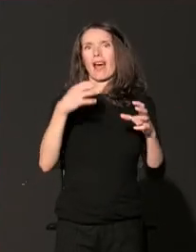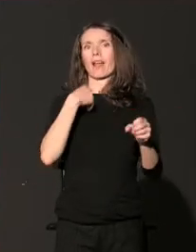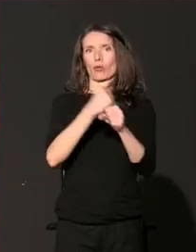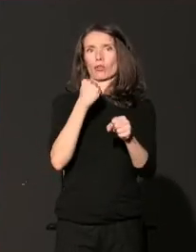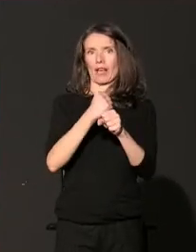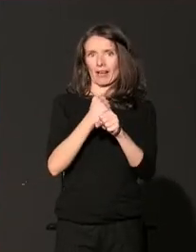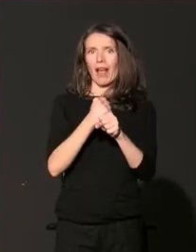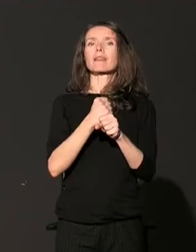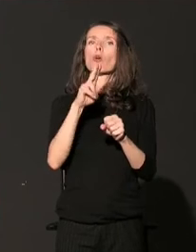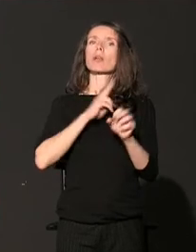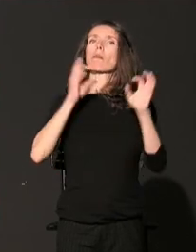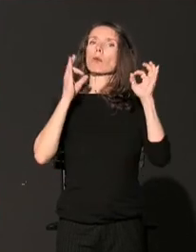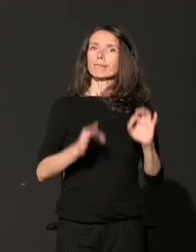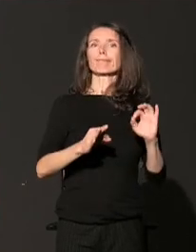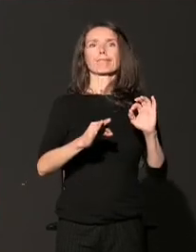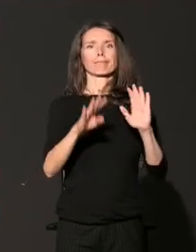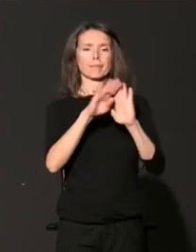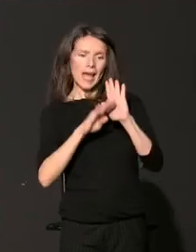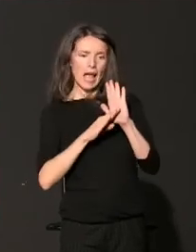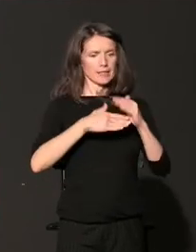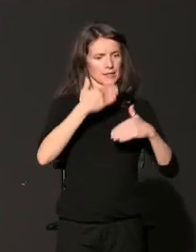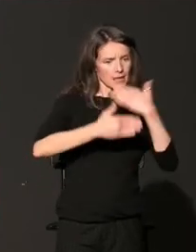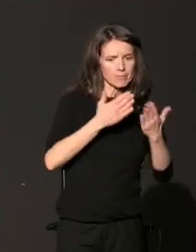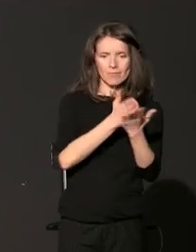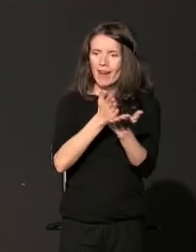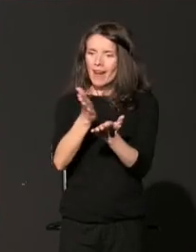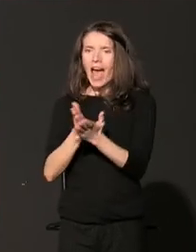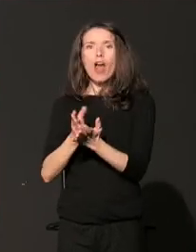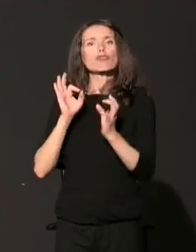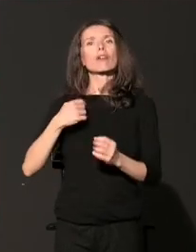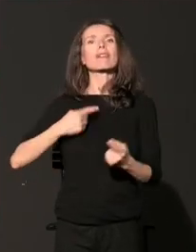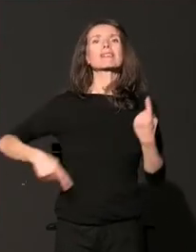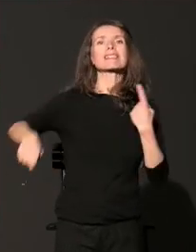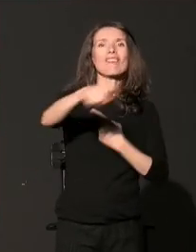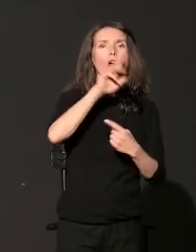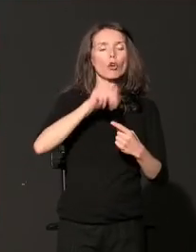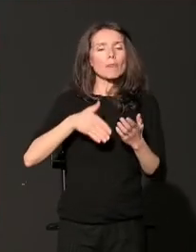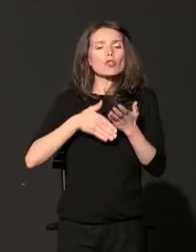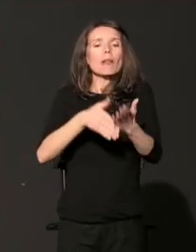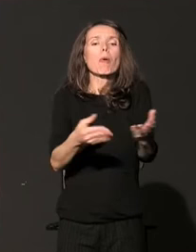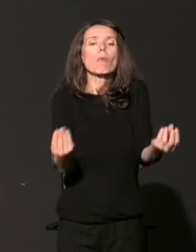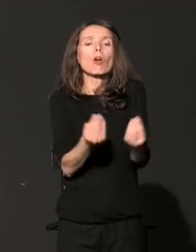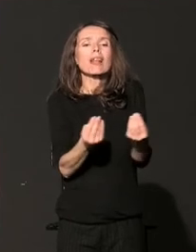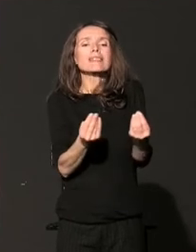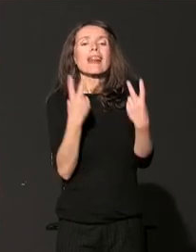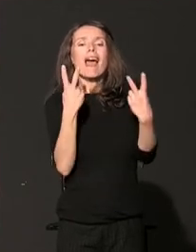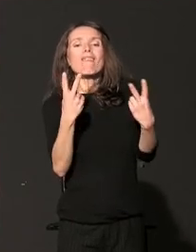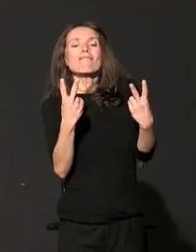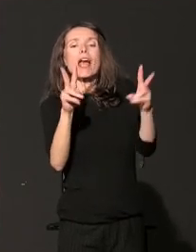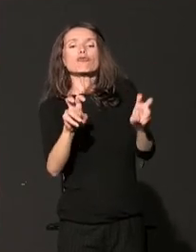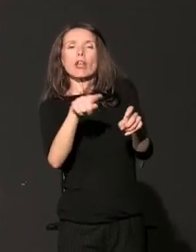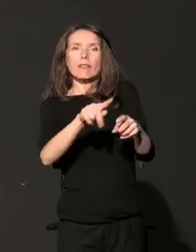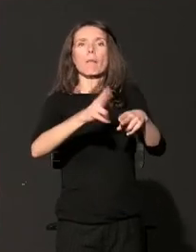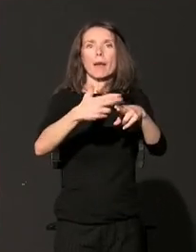delotvorne mehanizme koje im omogućavaju da svako pruži svoj doprinos i rešavanju važnih društvenih pitanja. U